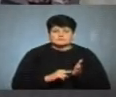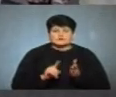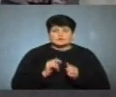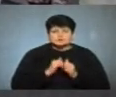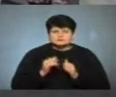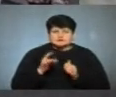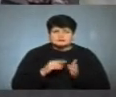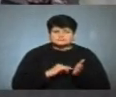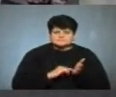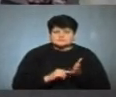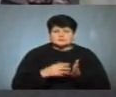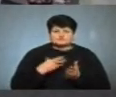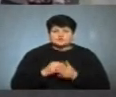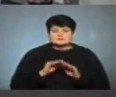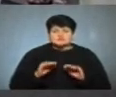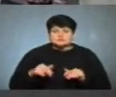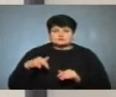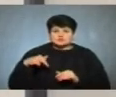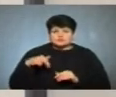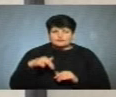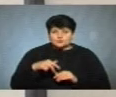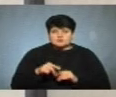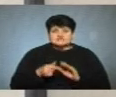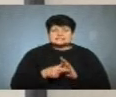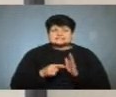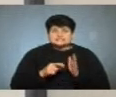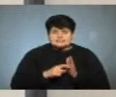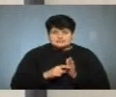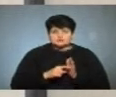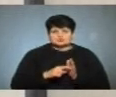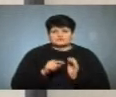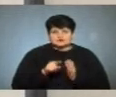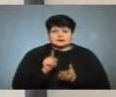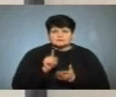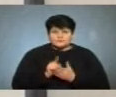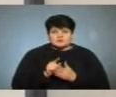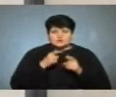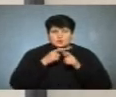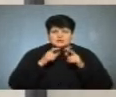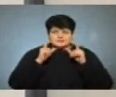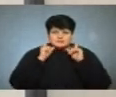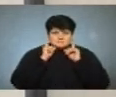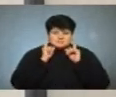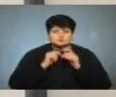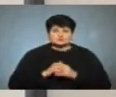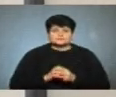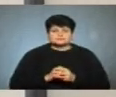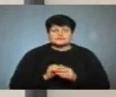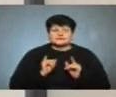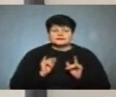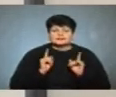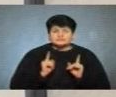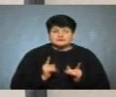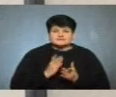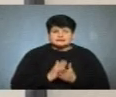наголошують своїм дітям, що виходячи з класу вони повинні одягати маску. І навіть